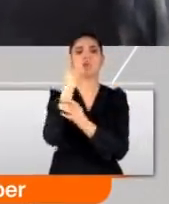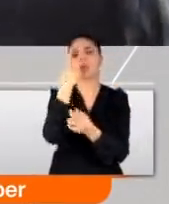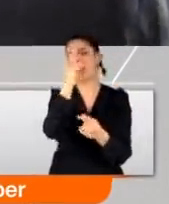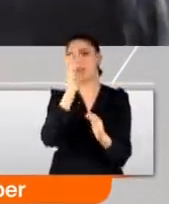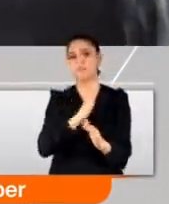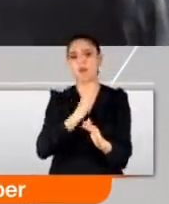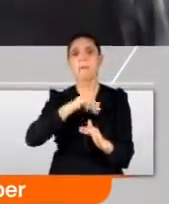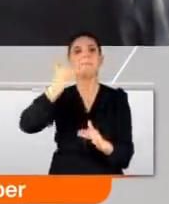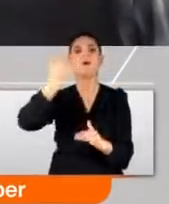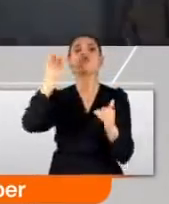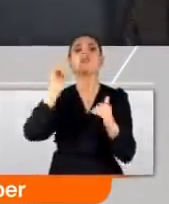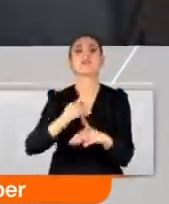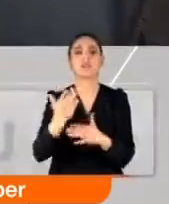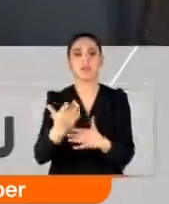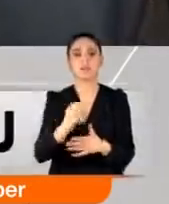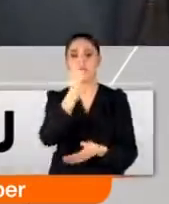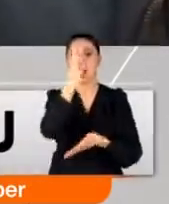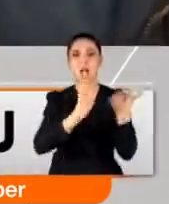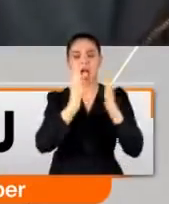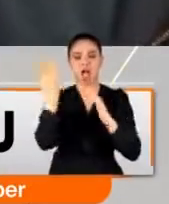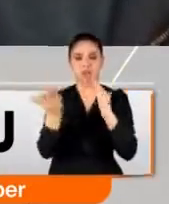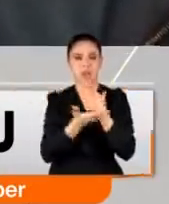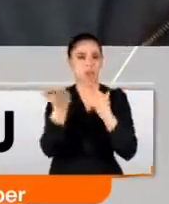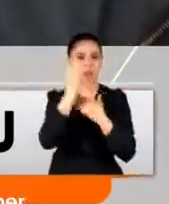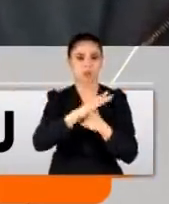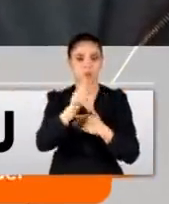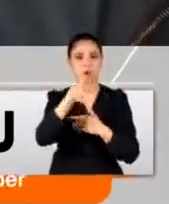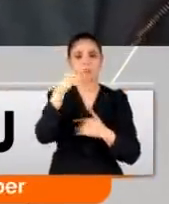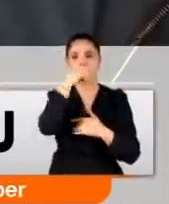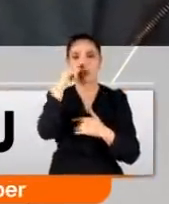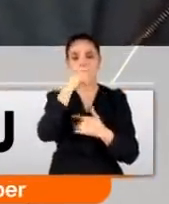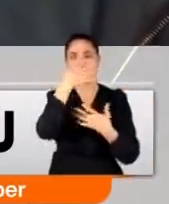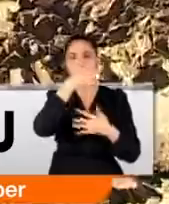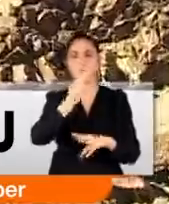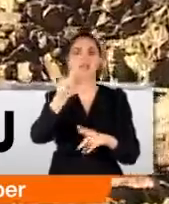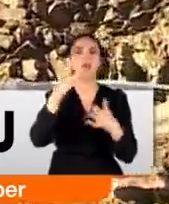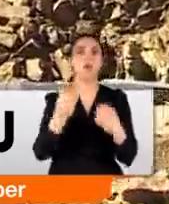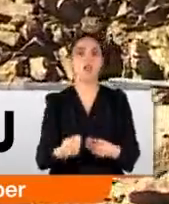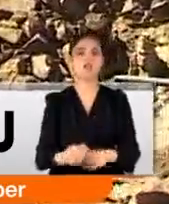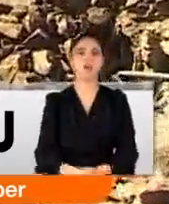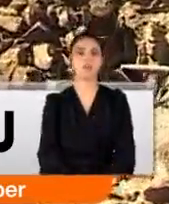Başkasını bulamazsınız zaten. Ağacı kestikten sonra herhalde Afrika'ya benzeyecek ülkemiz yakında.